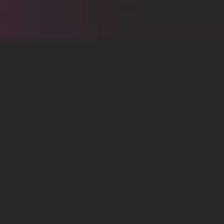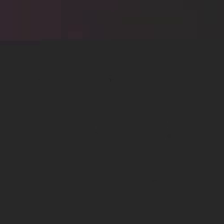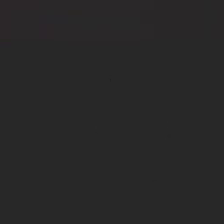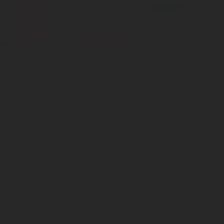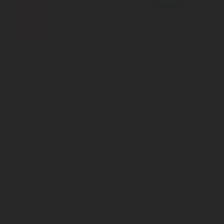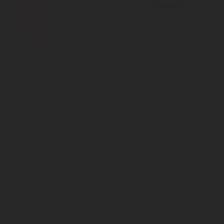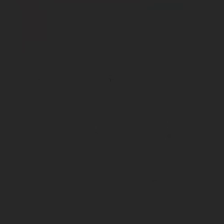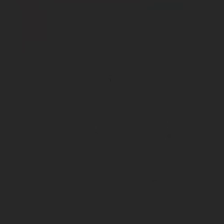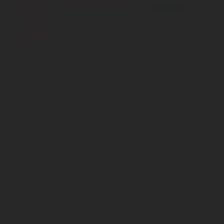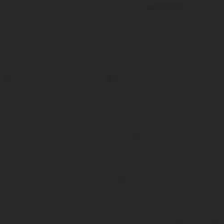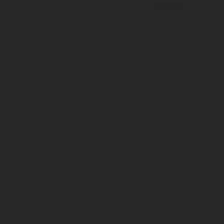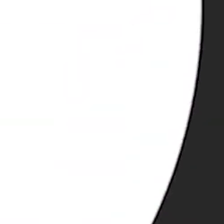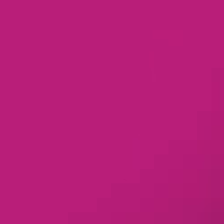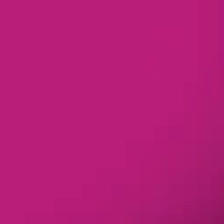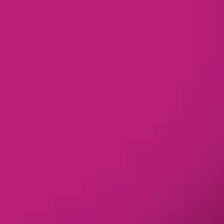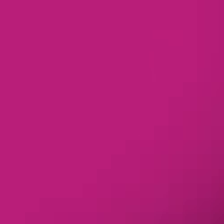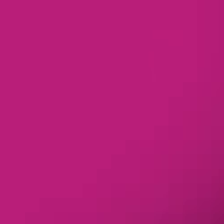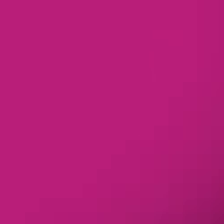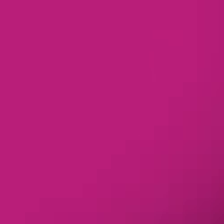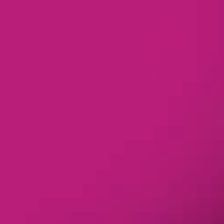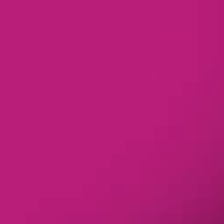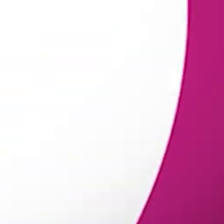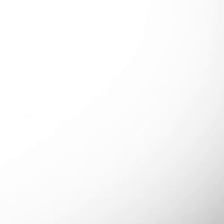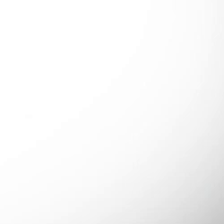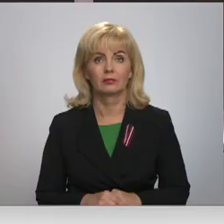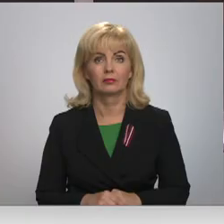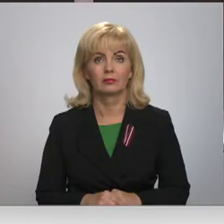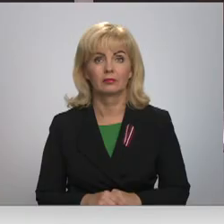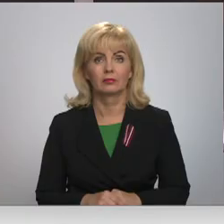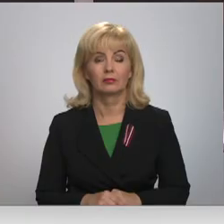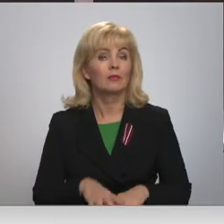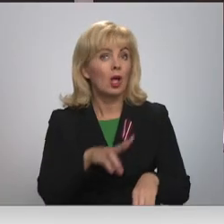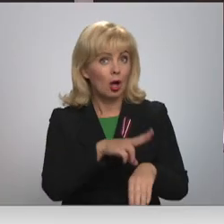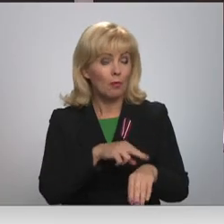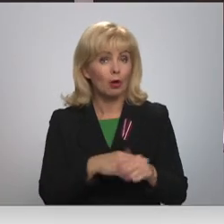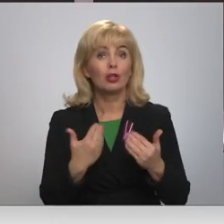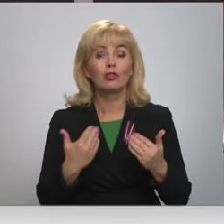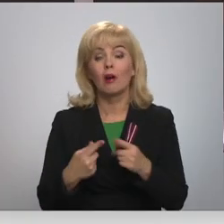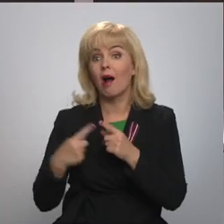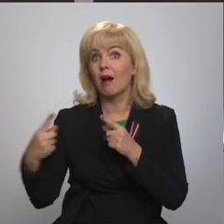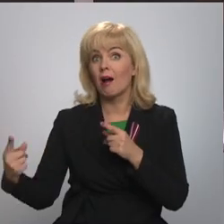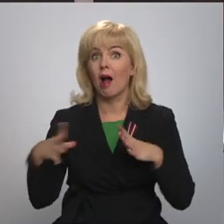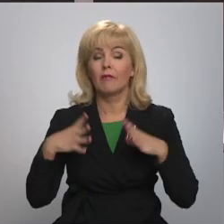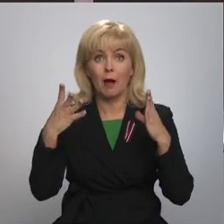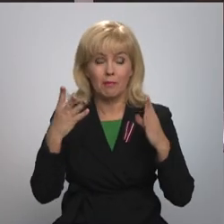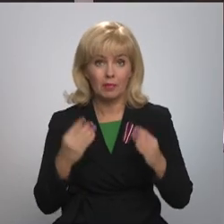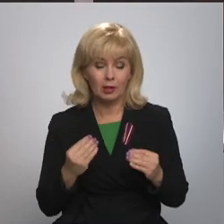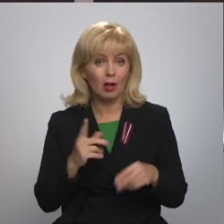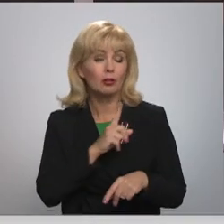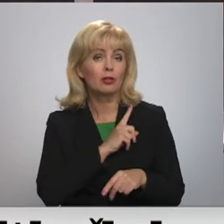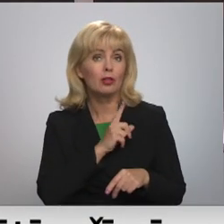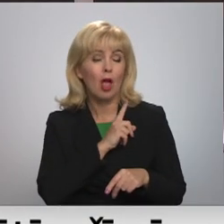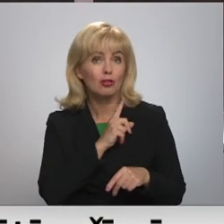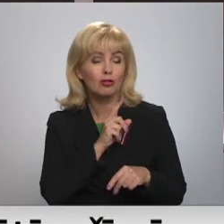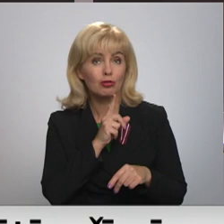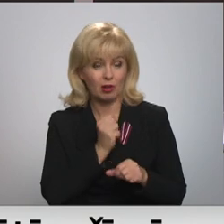Re! Viss ēters ir te! Policija šajās garajās brīdienās dežūrē pastiprinātā